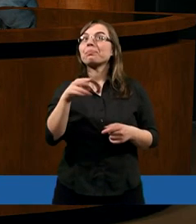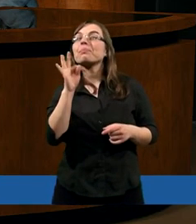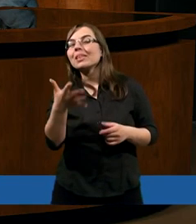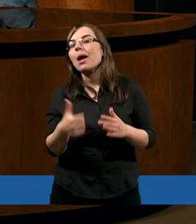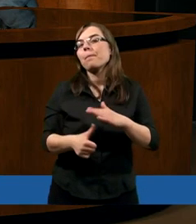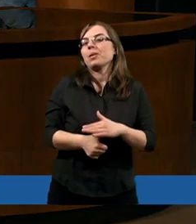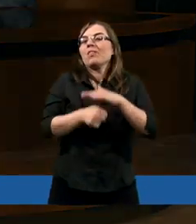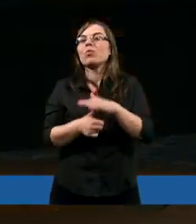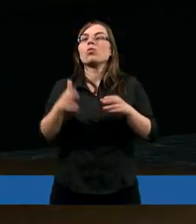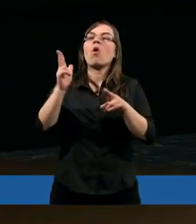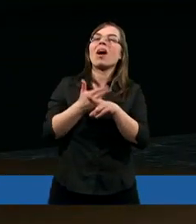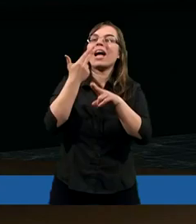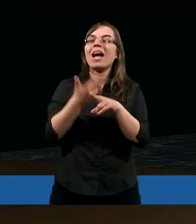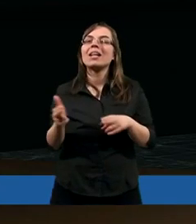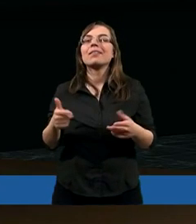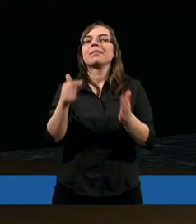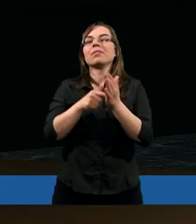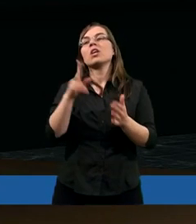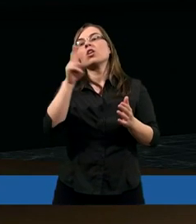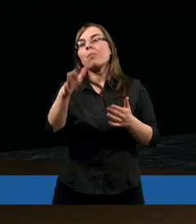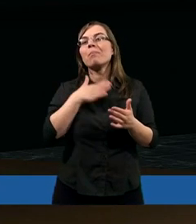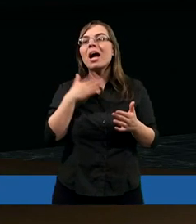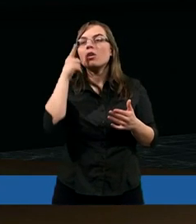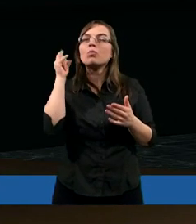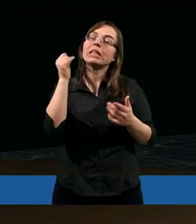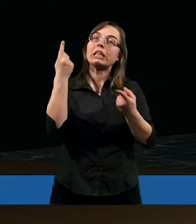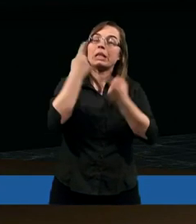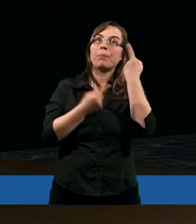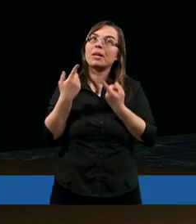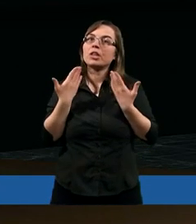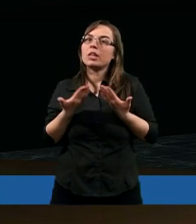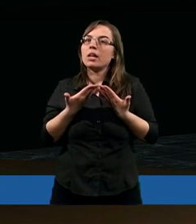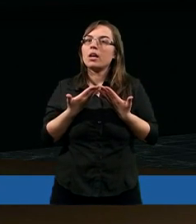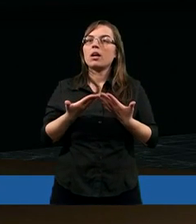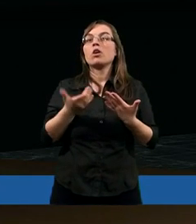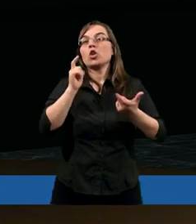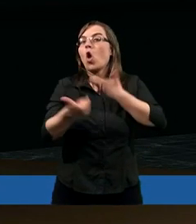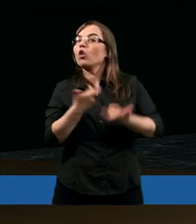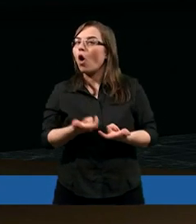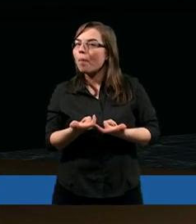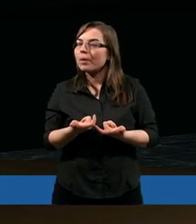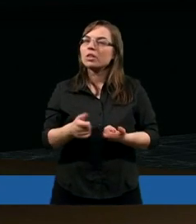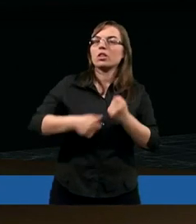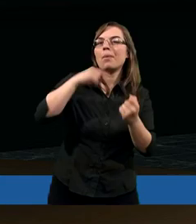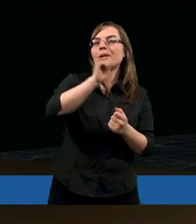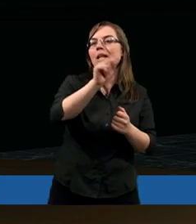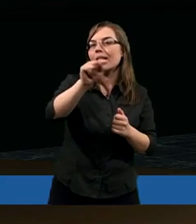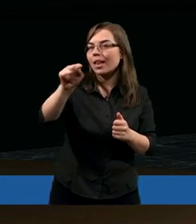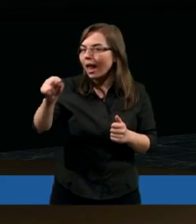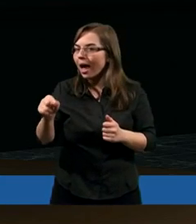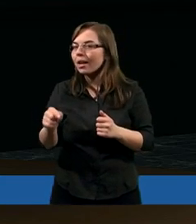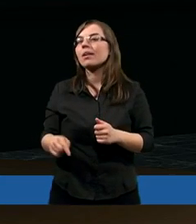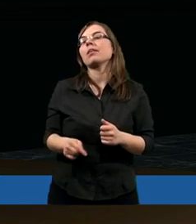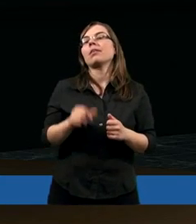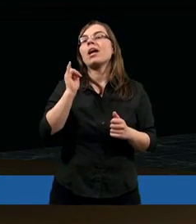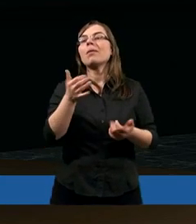takie przywództwo, kiedy patrzysz na ludzi i myślisz, co zrobić, żeby ten, ten i ten